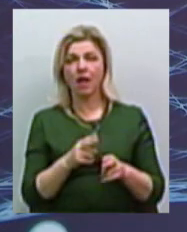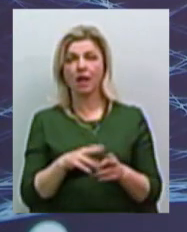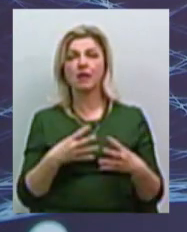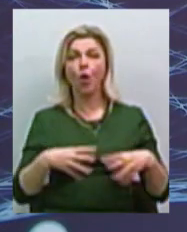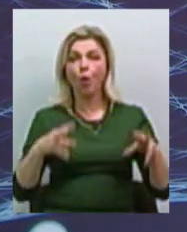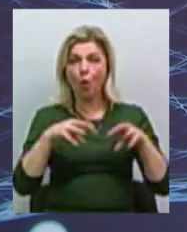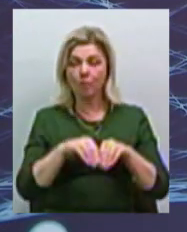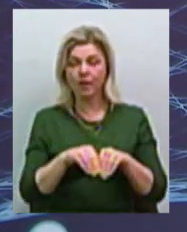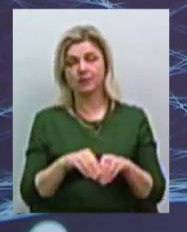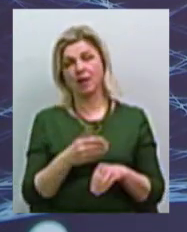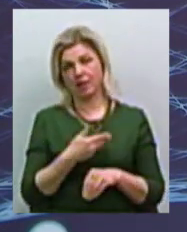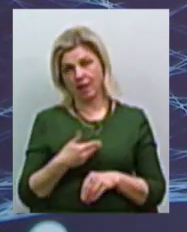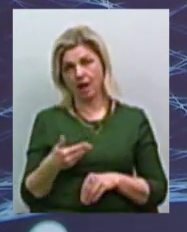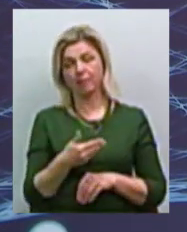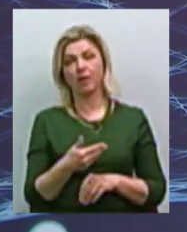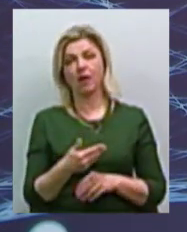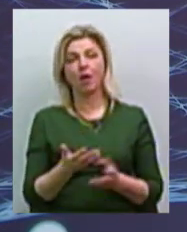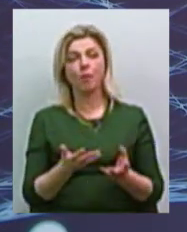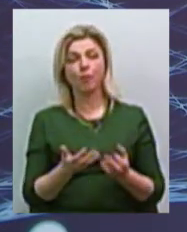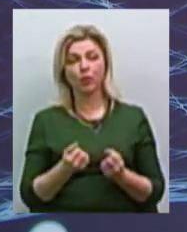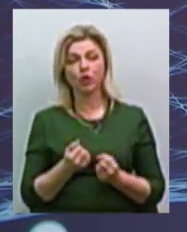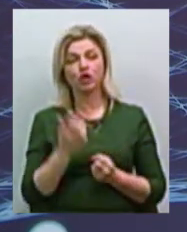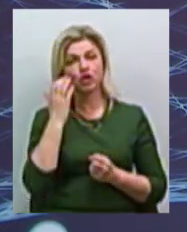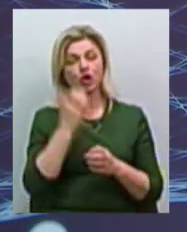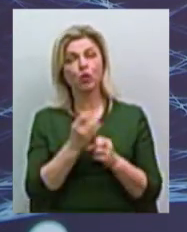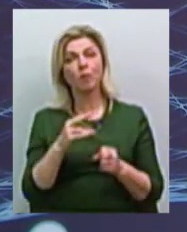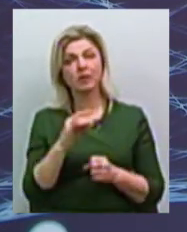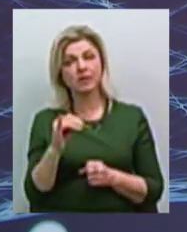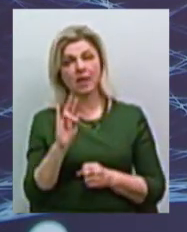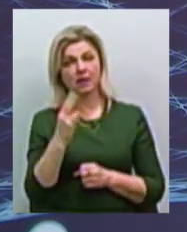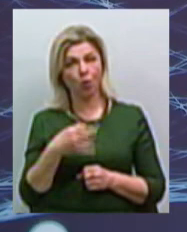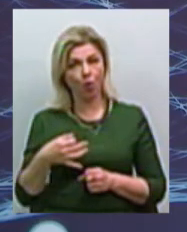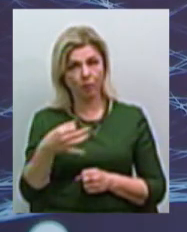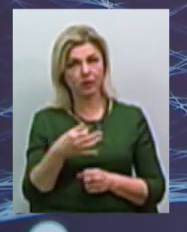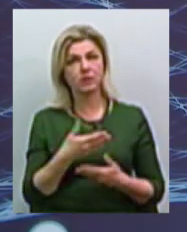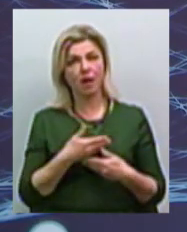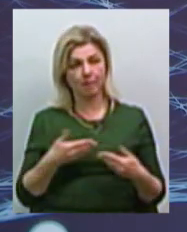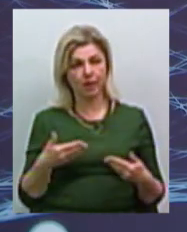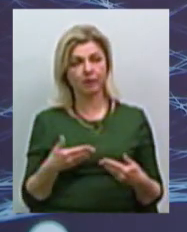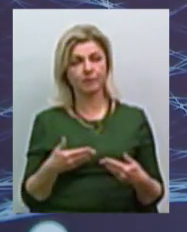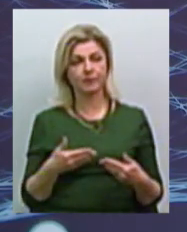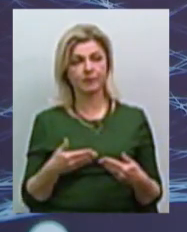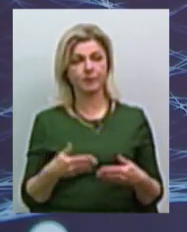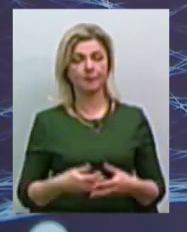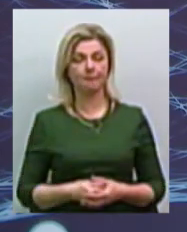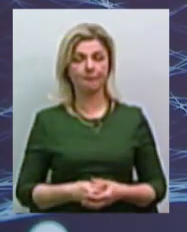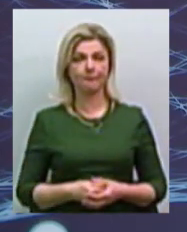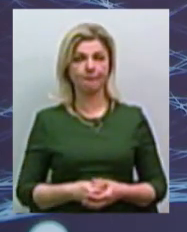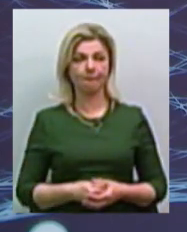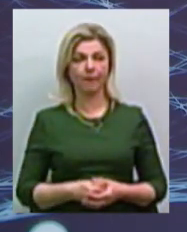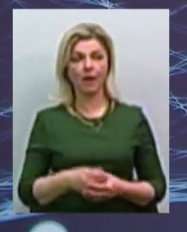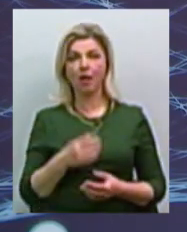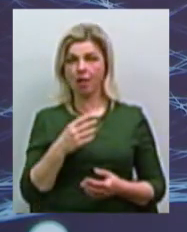комплекс. Нам, в Чернобулиському, в Николаївській області, ми виглядемо намного